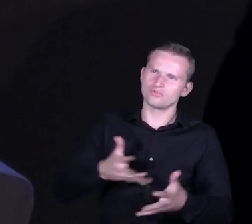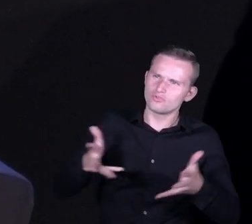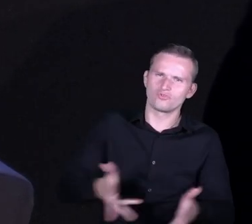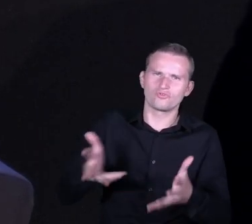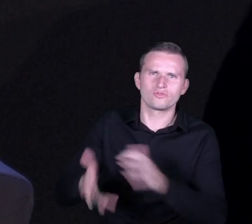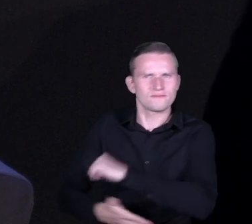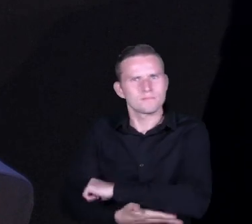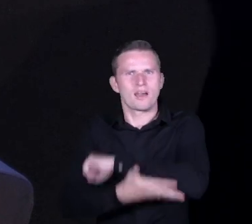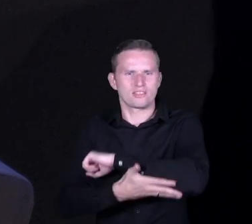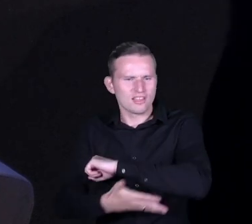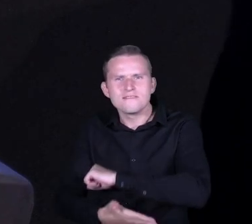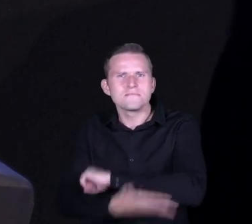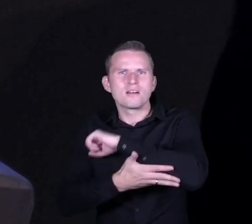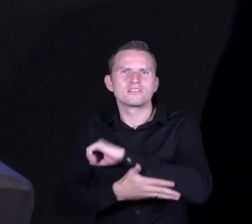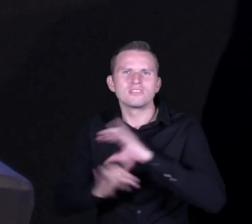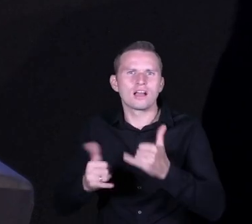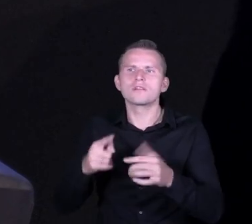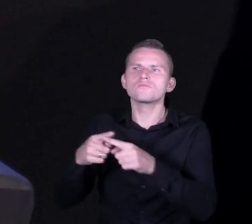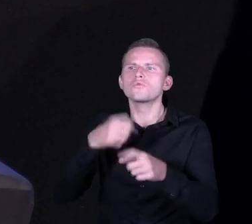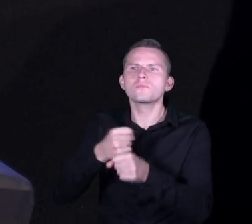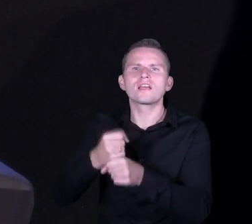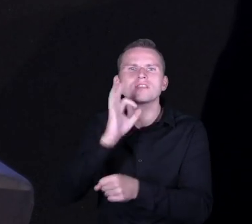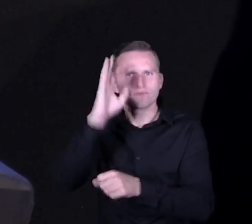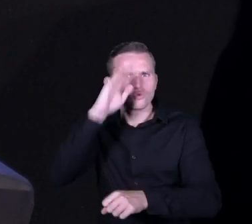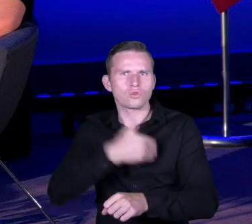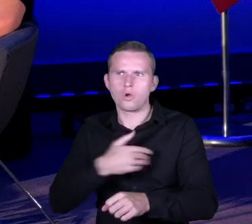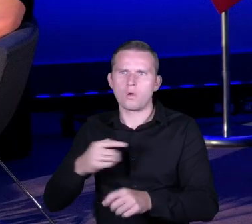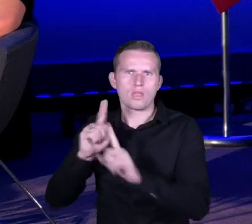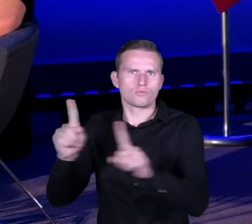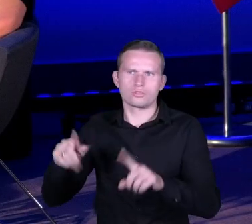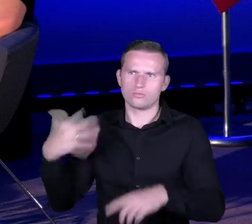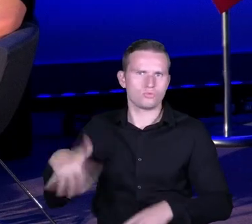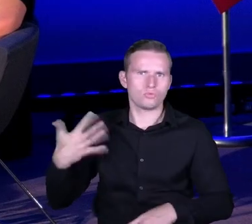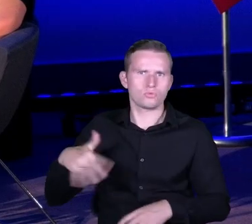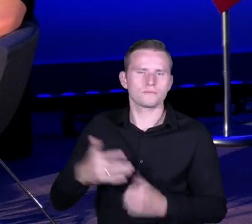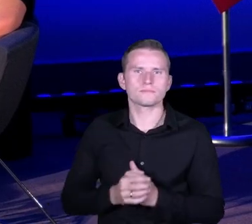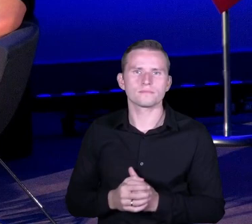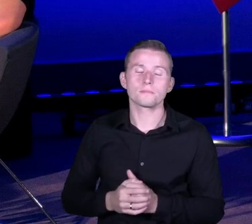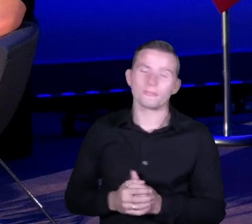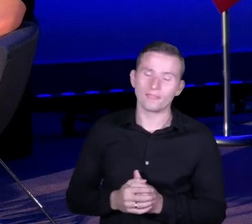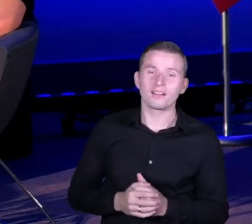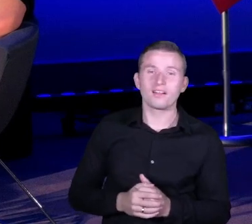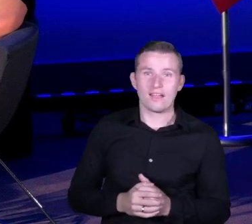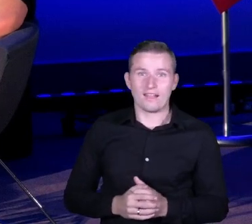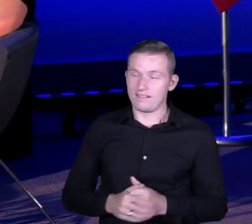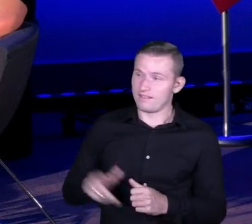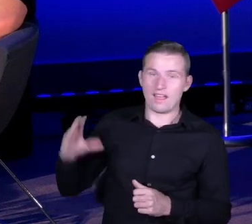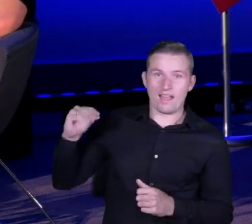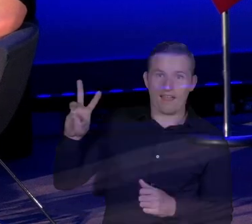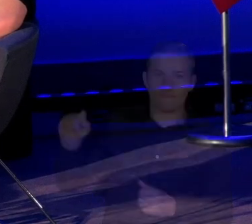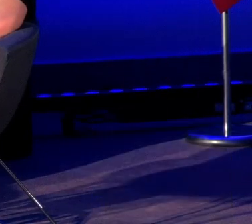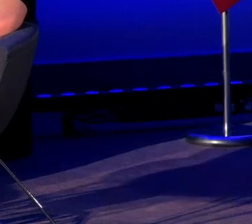mocno współpracują. Znaczy, tak sobie słuchając Ewy, wszystko to jest, to jest właśnie sól